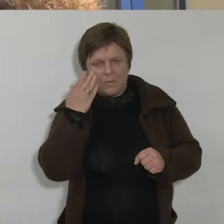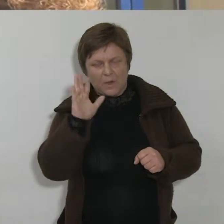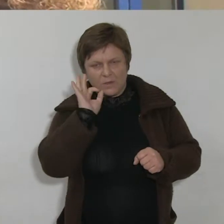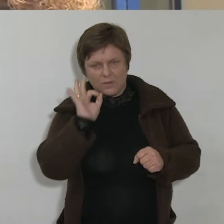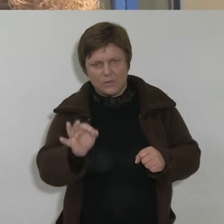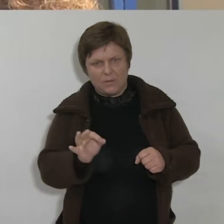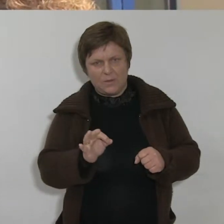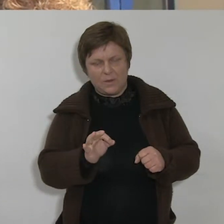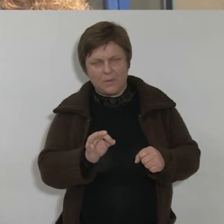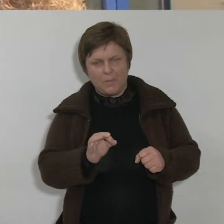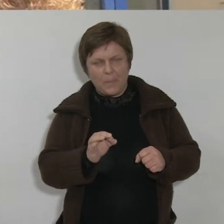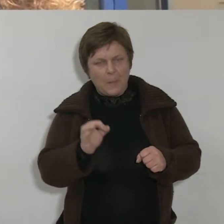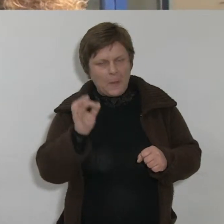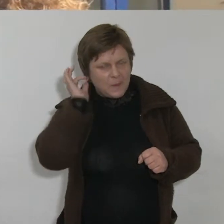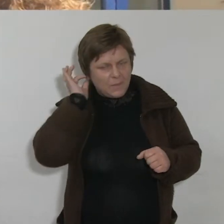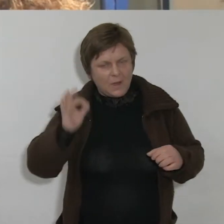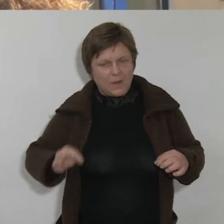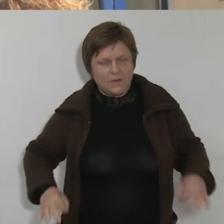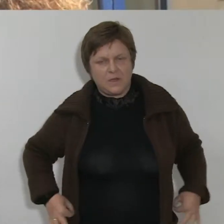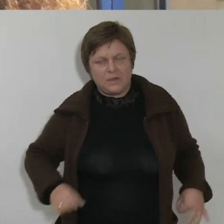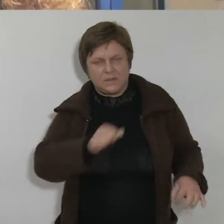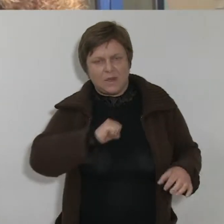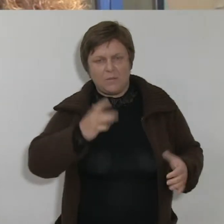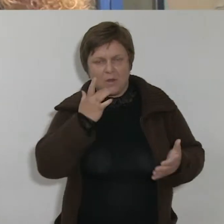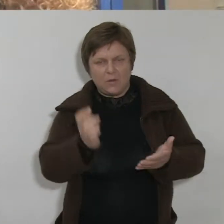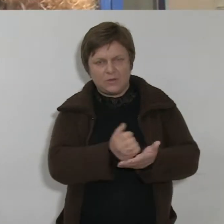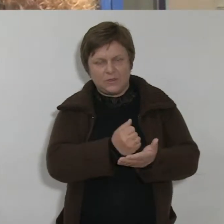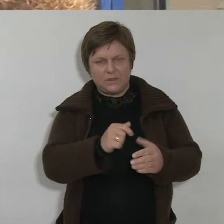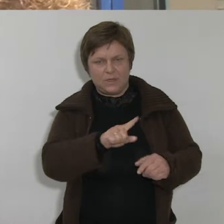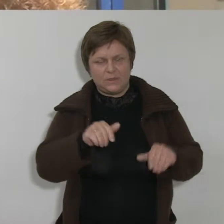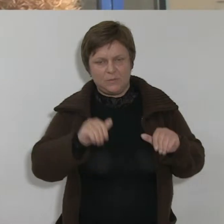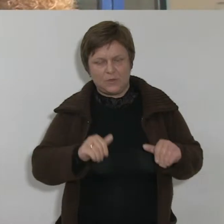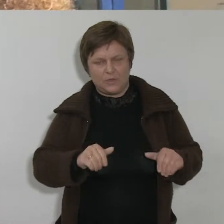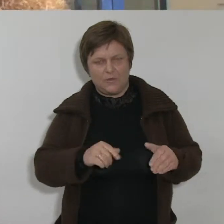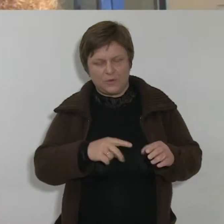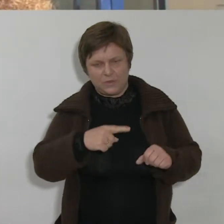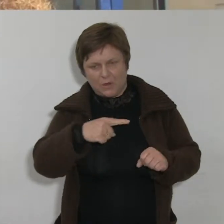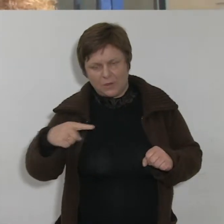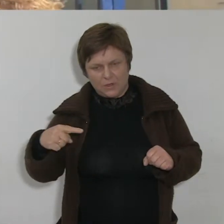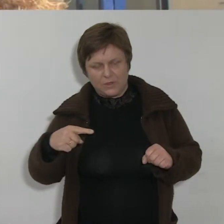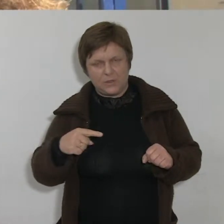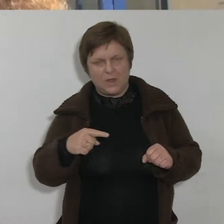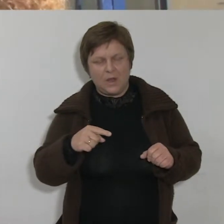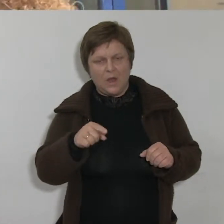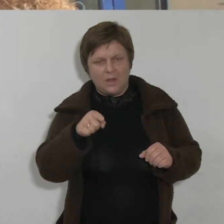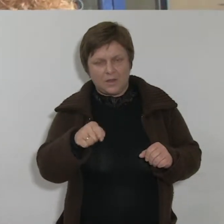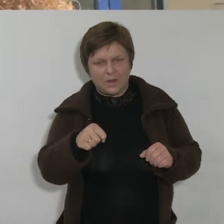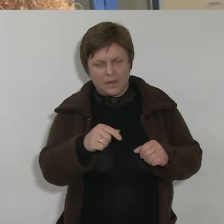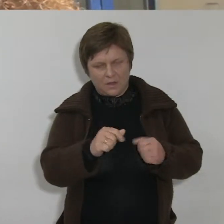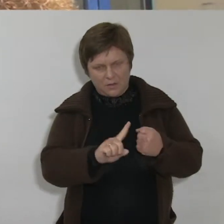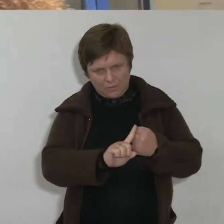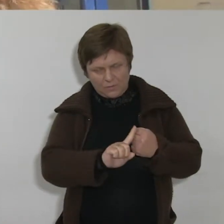A Pani sama korzysta z możliwości odliczenia takiego podatku? Tak. Mamy w szkole stowarzyszenie, to jest UKS Delfin.